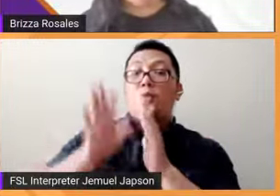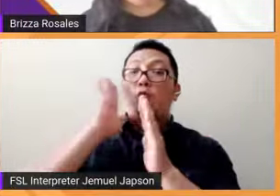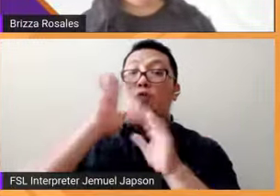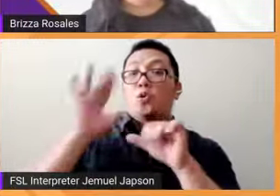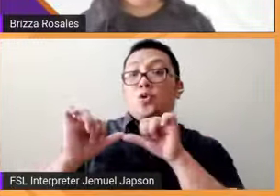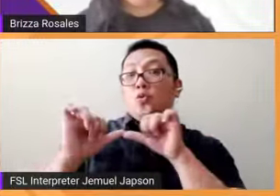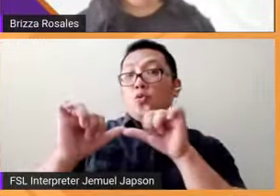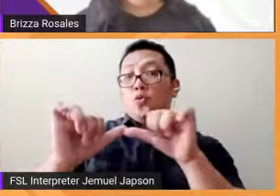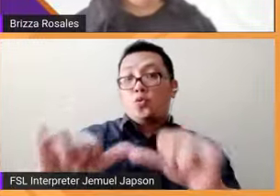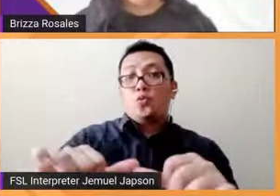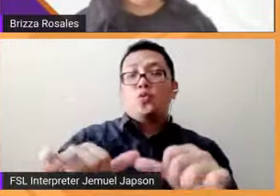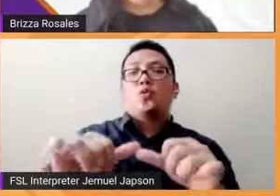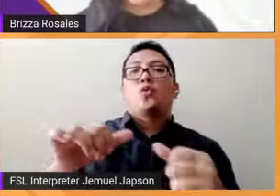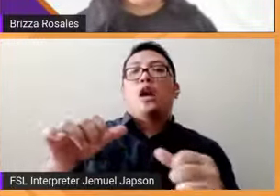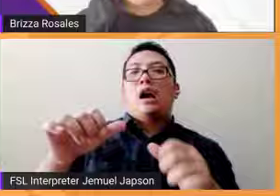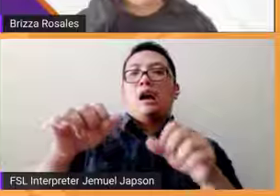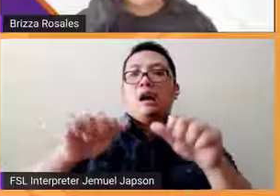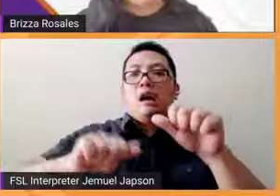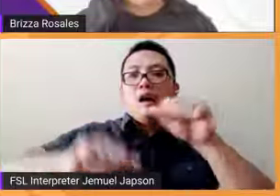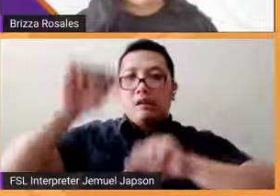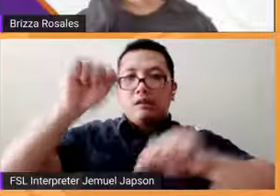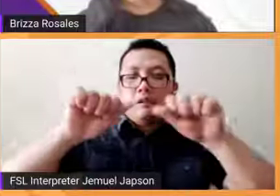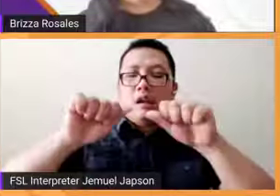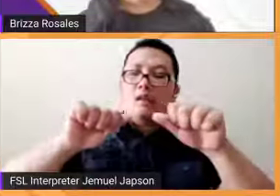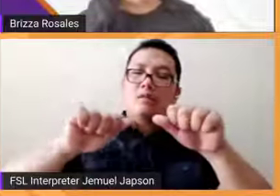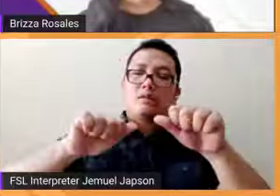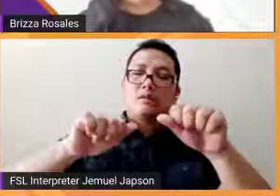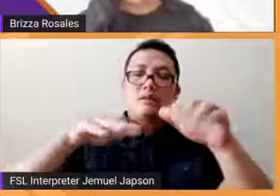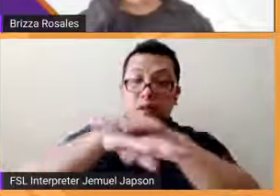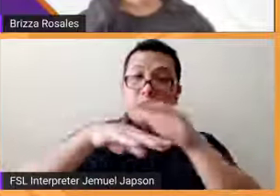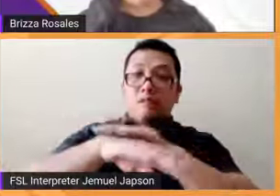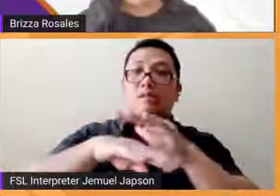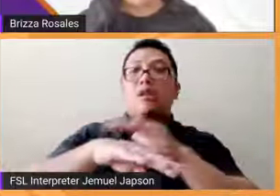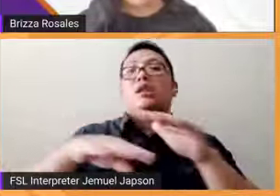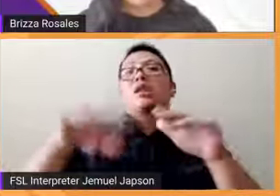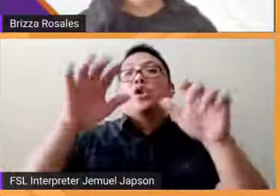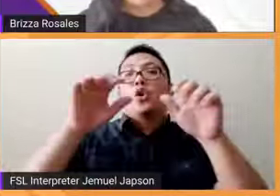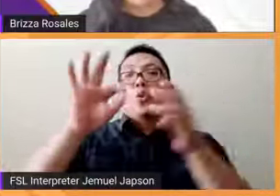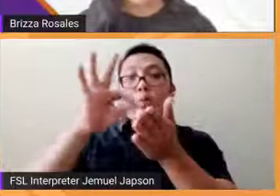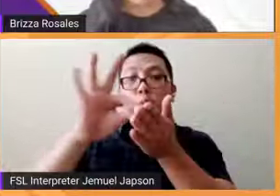audit kasi po kadalasan bilang election monitoring